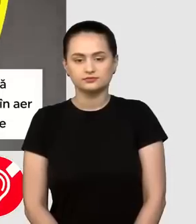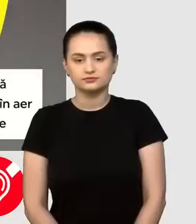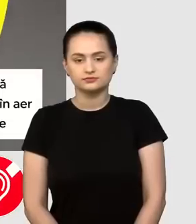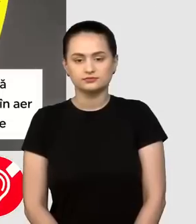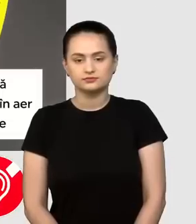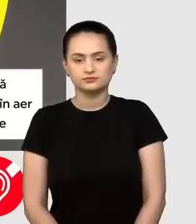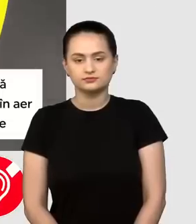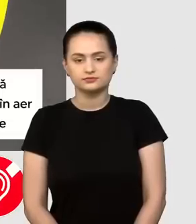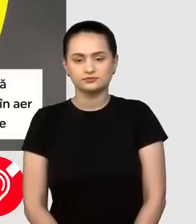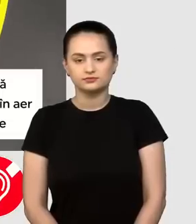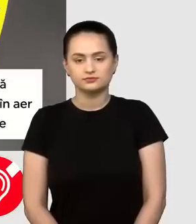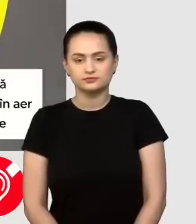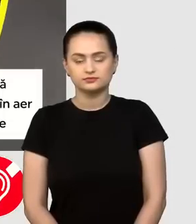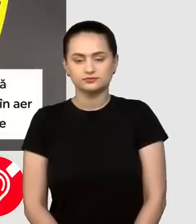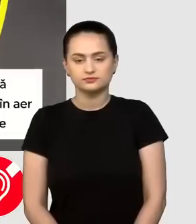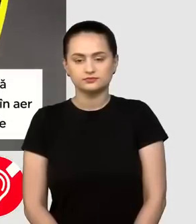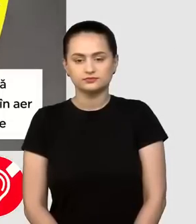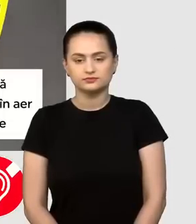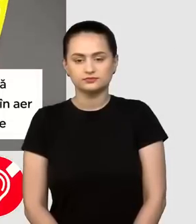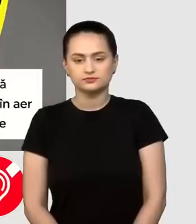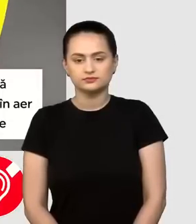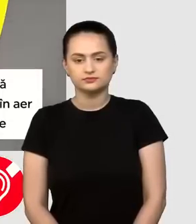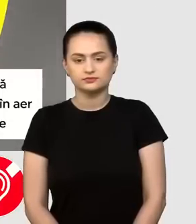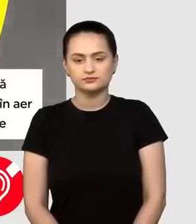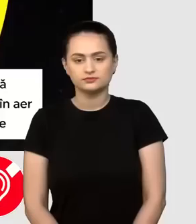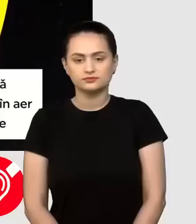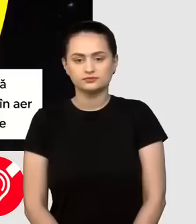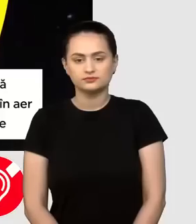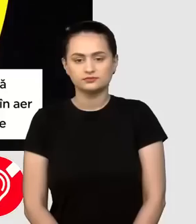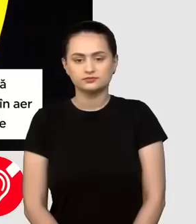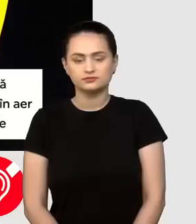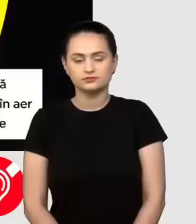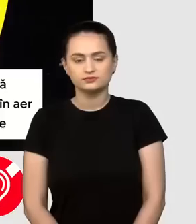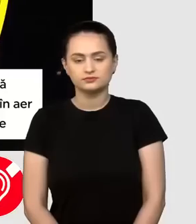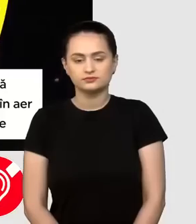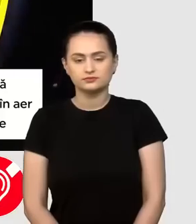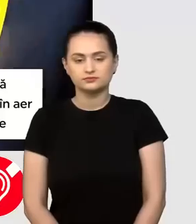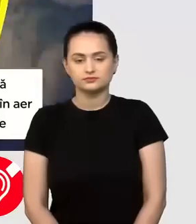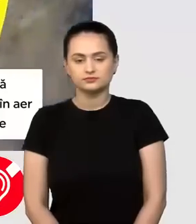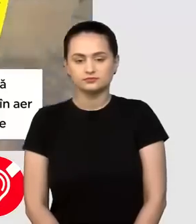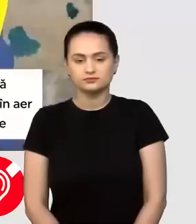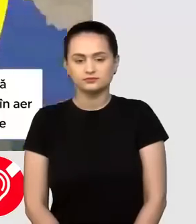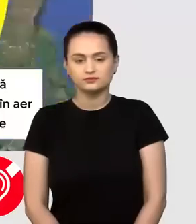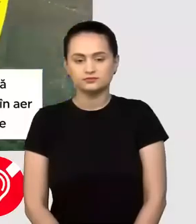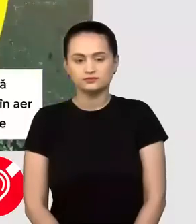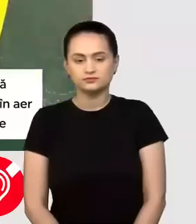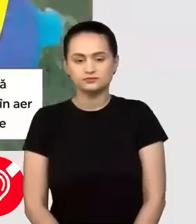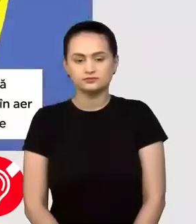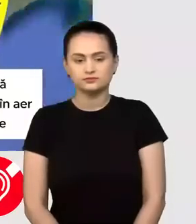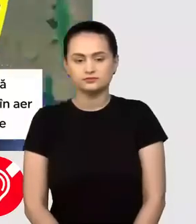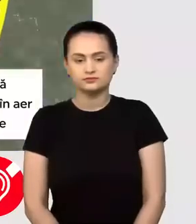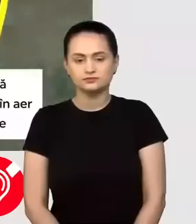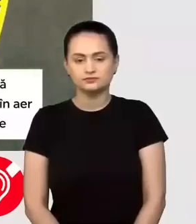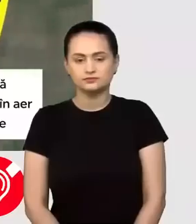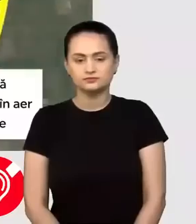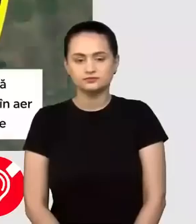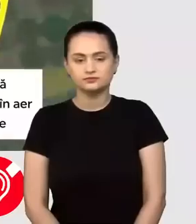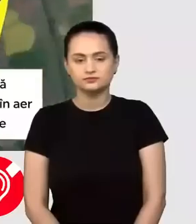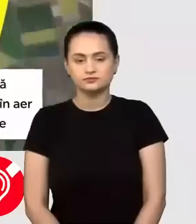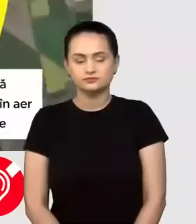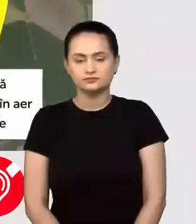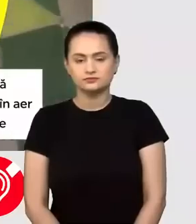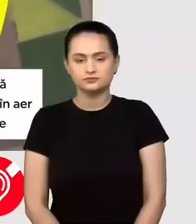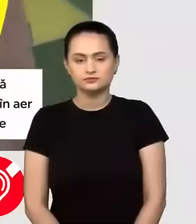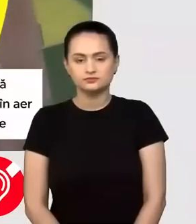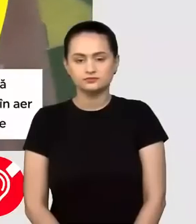mai grave sunt consecințele pe termen lung, și anume aprovizionarea cu apă a regiunii, inclusiv a Crimee, controlată de Rusia din